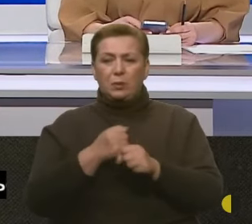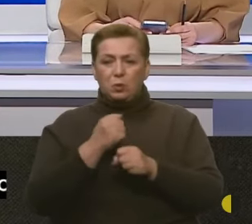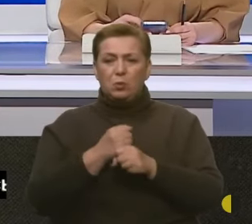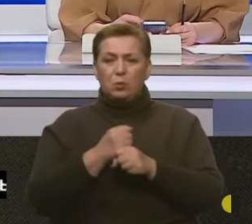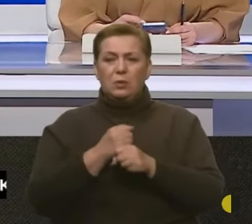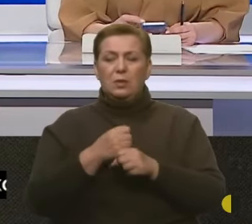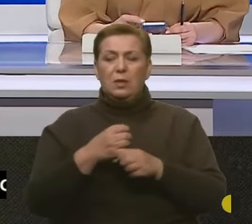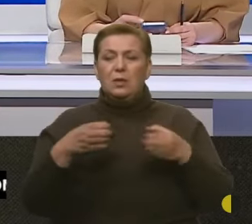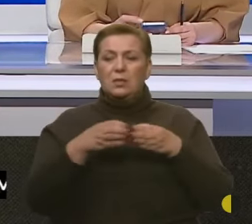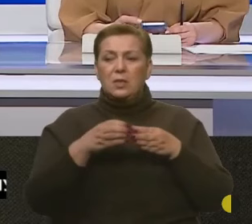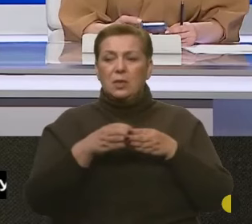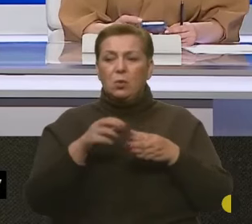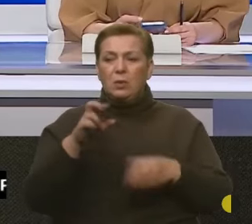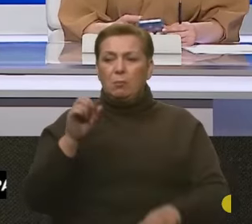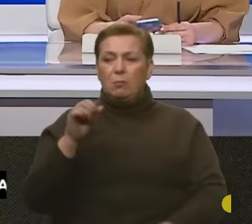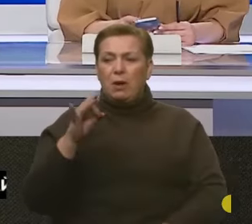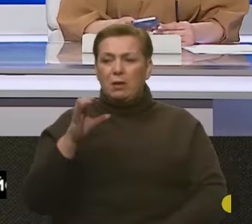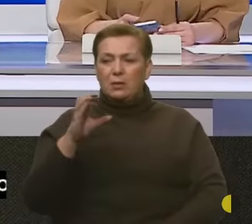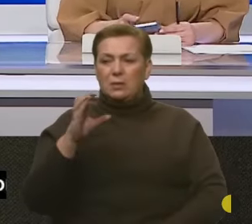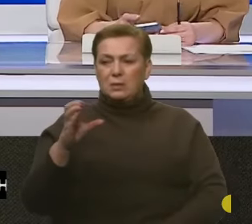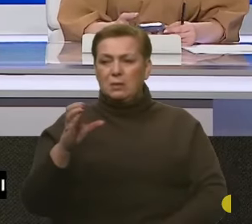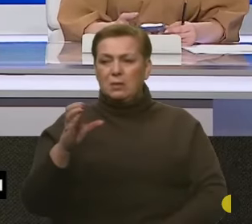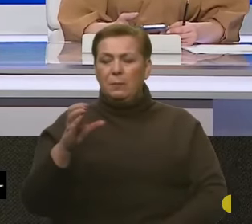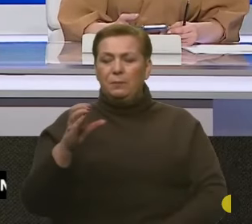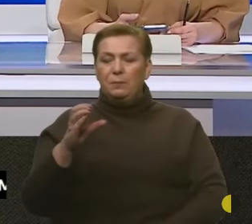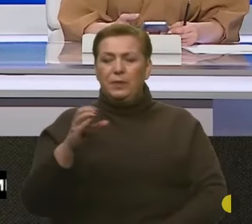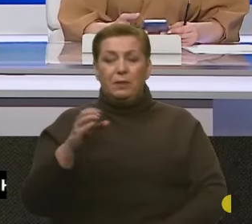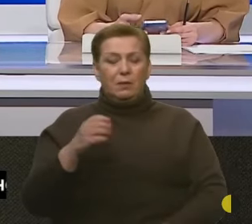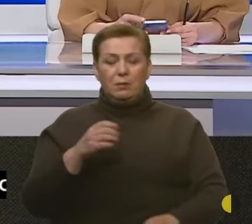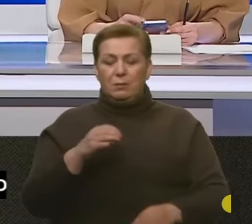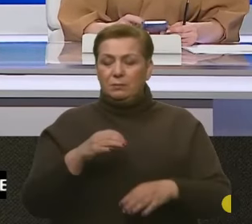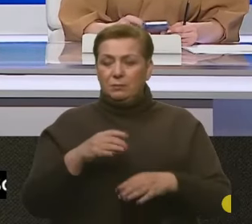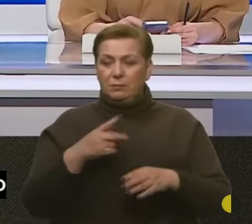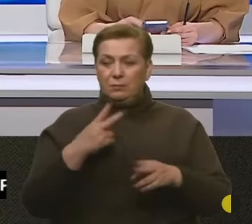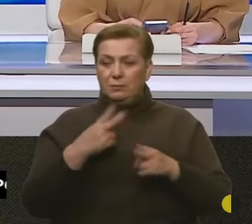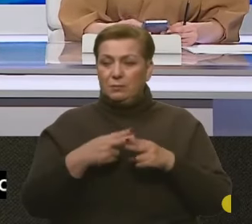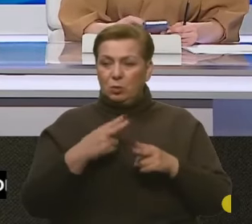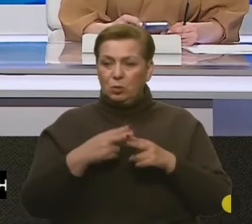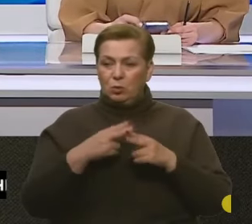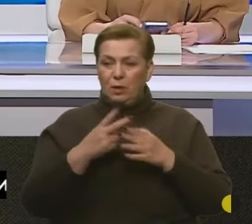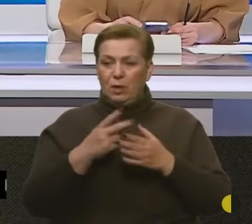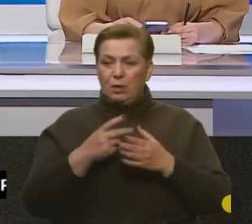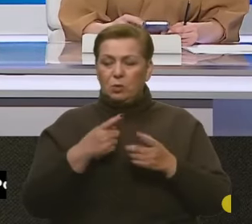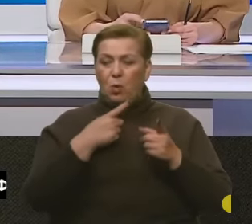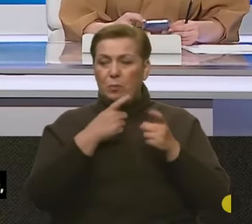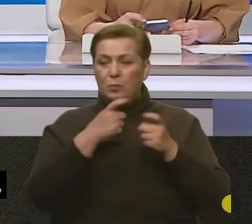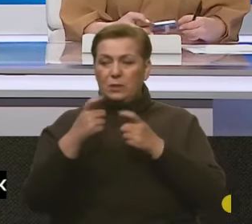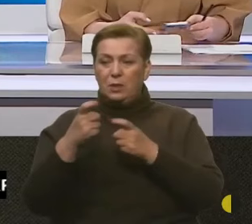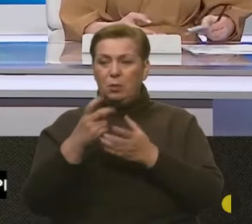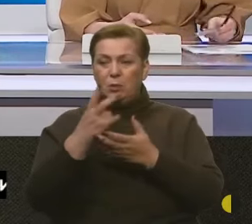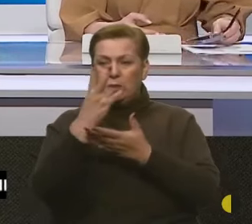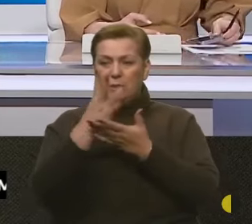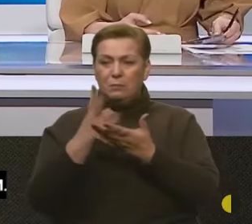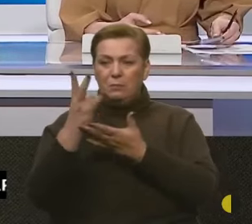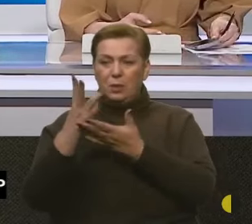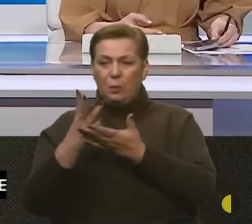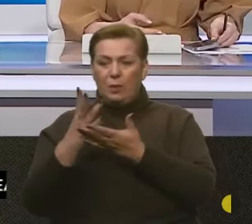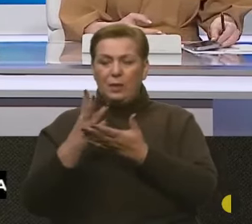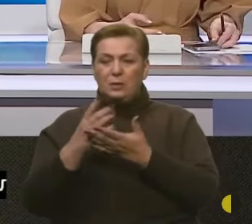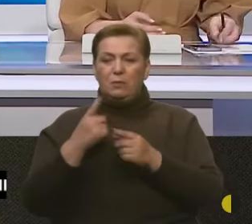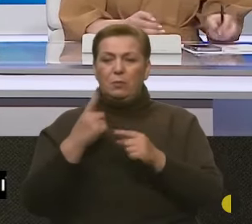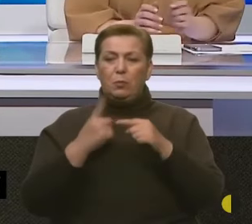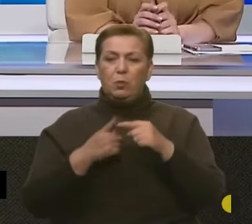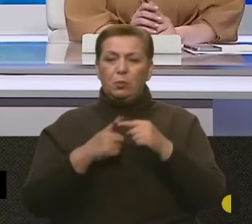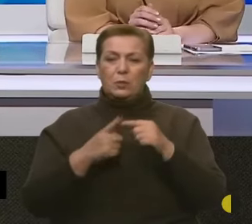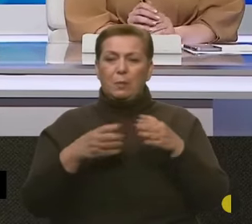Барсу, вони найбільше дошкуляють, з мінаметів обстрілюють. Плюс у них тут стоять оці всі